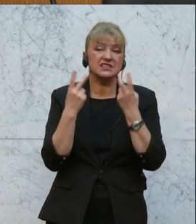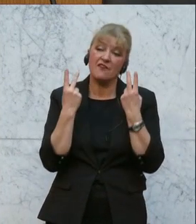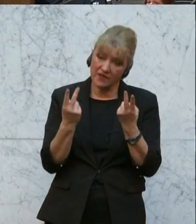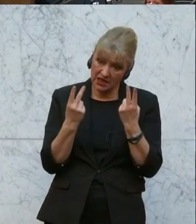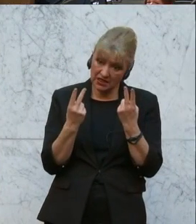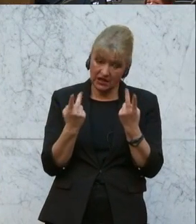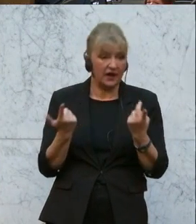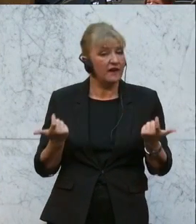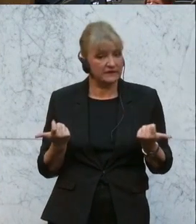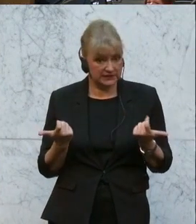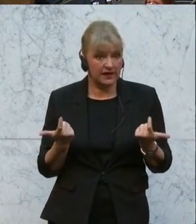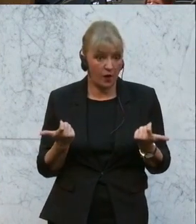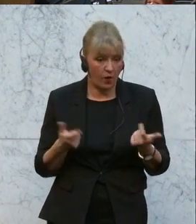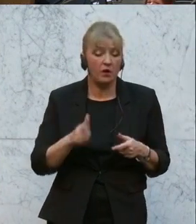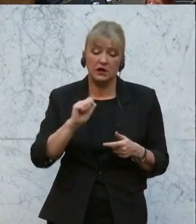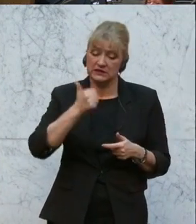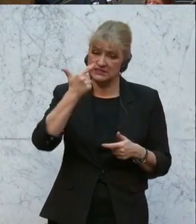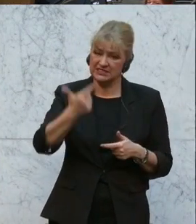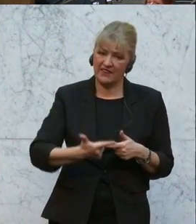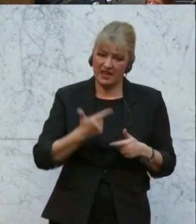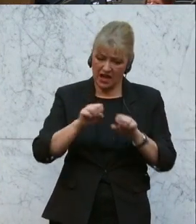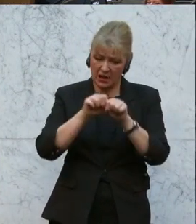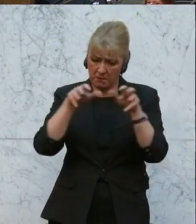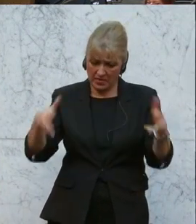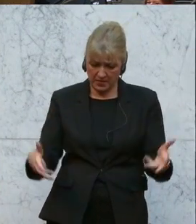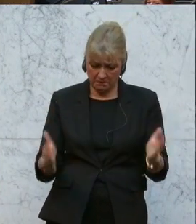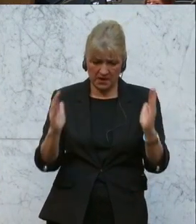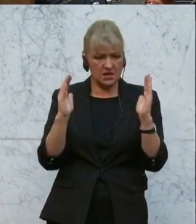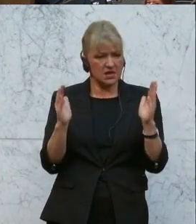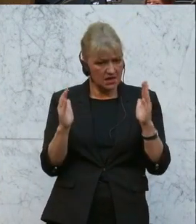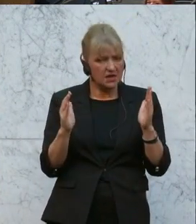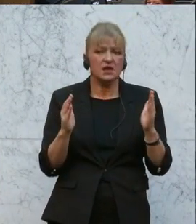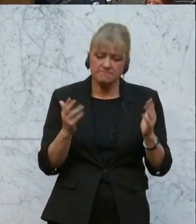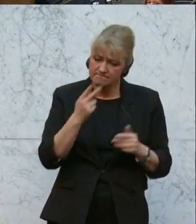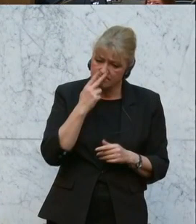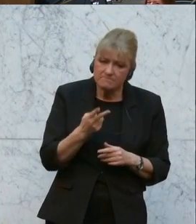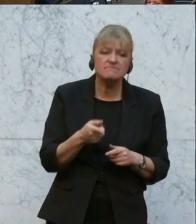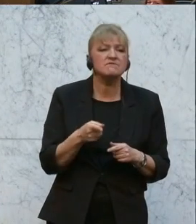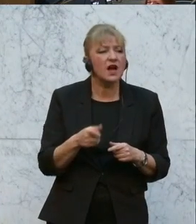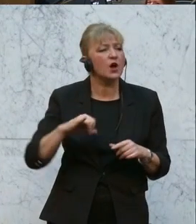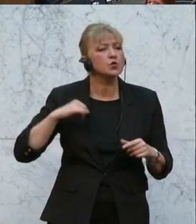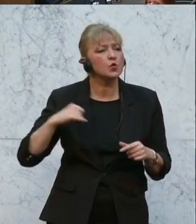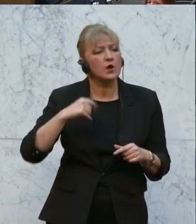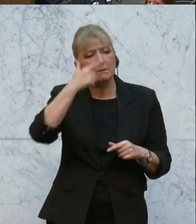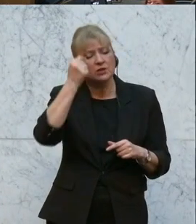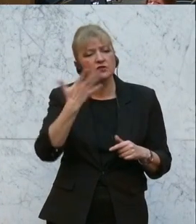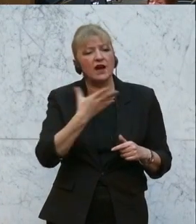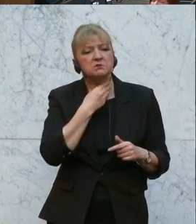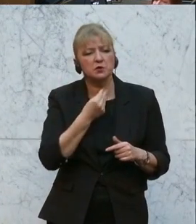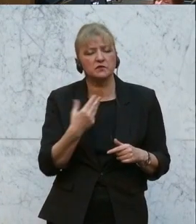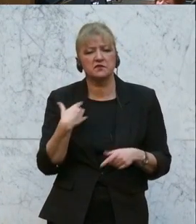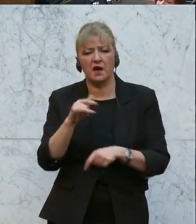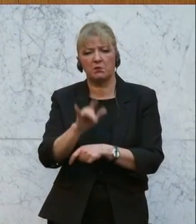ist es wichtig? Weil gerade die ersten zwei Jahre der Pandemie man so gut wie gar nicht auf die Bedürfnisse von jungen Menschen eingegangen ist. Ihre